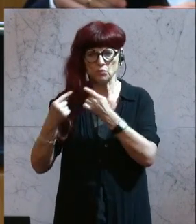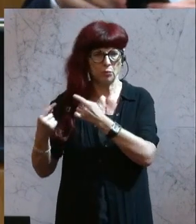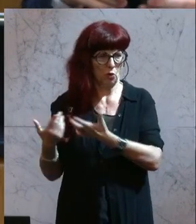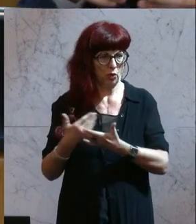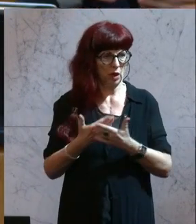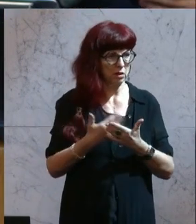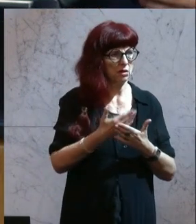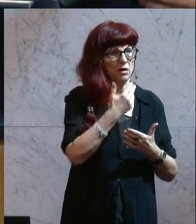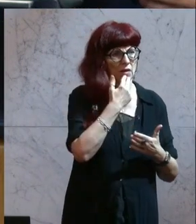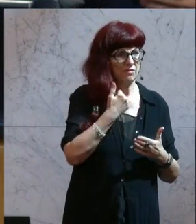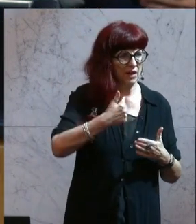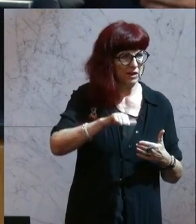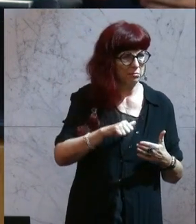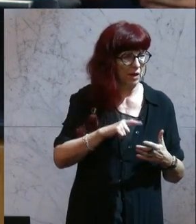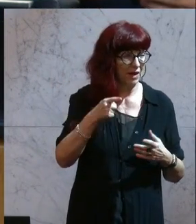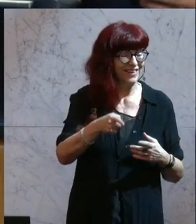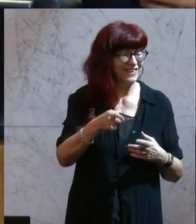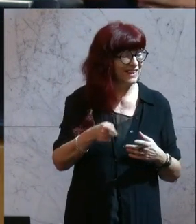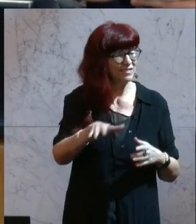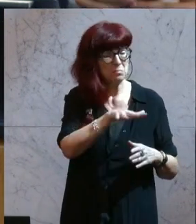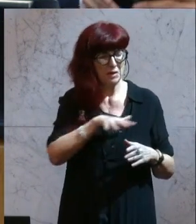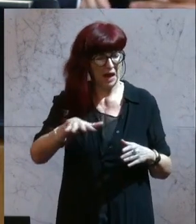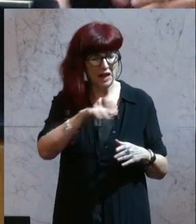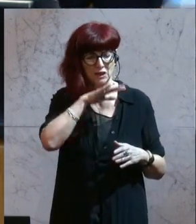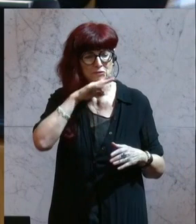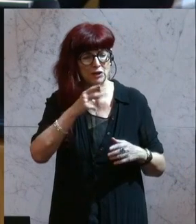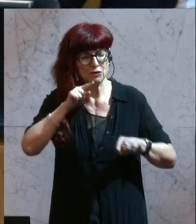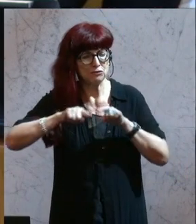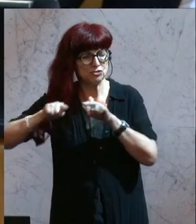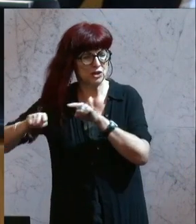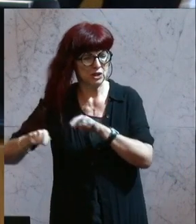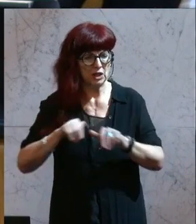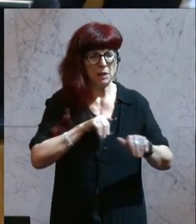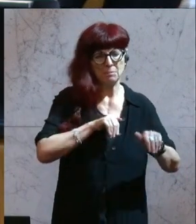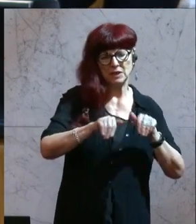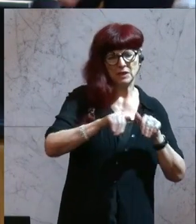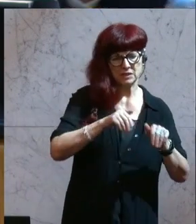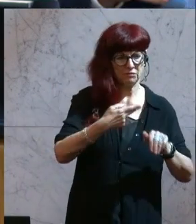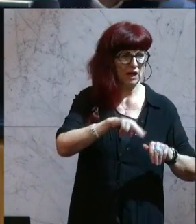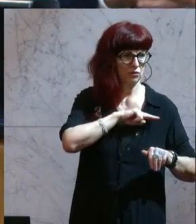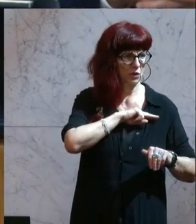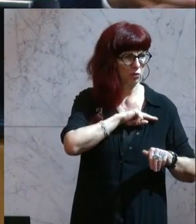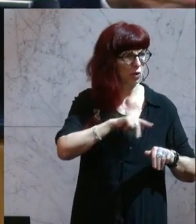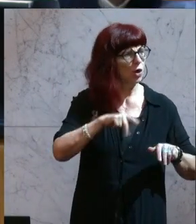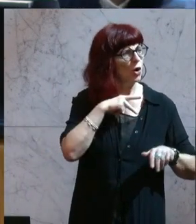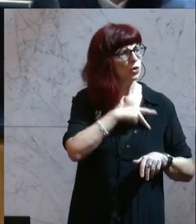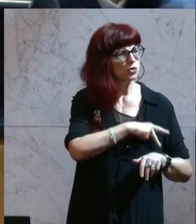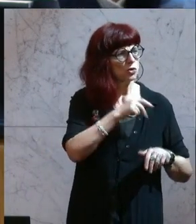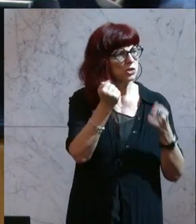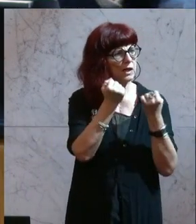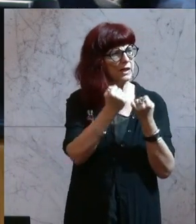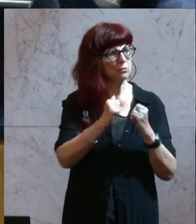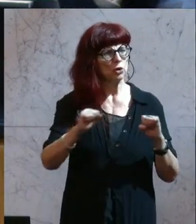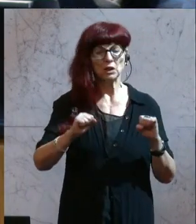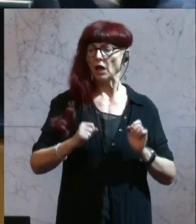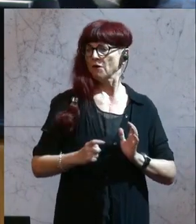ganz viele unterschiedliche Ministerinnen zuständig. Mir ist nicht bekannt, dass die Sozialdemokratie in dieser Frage die Anwesenheit